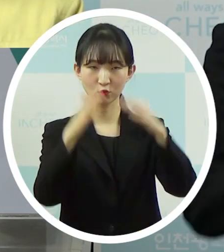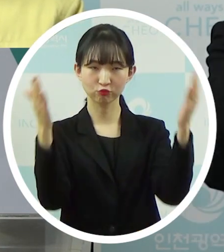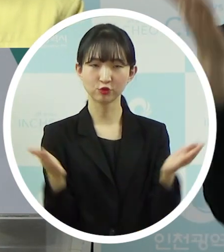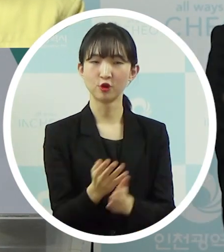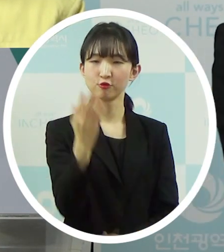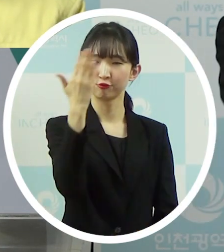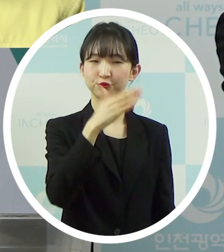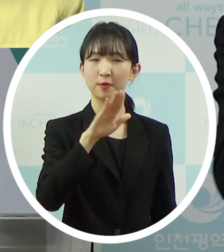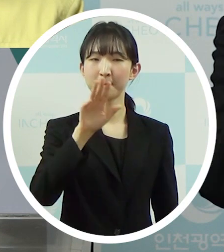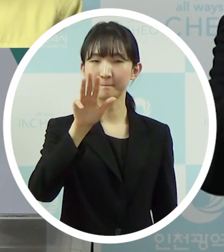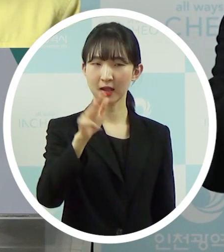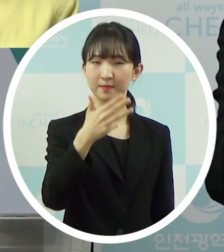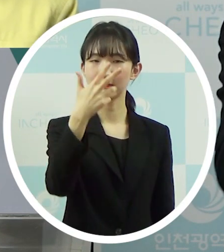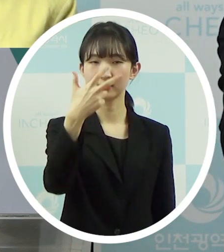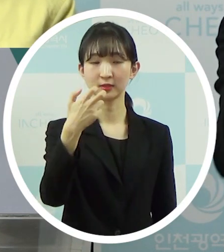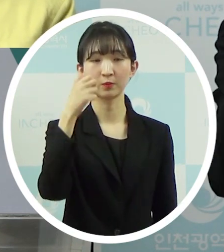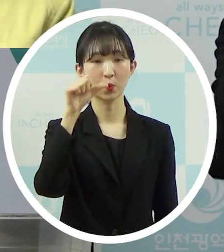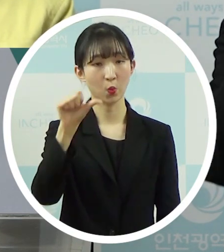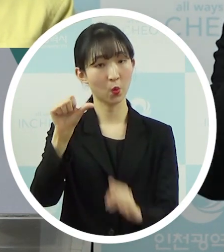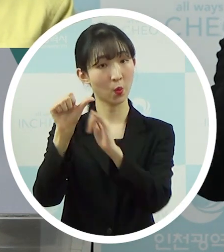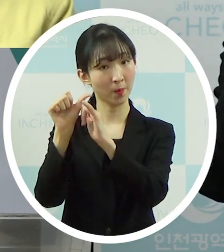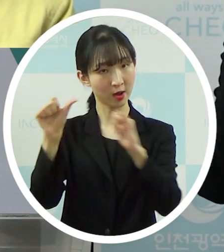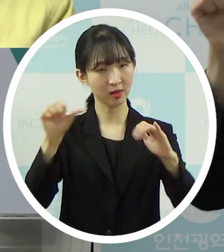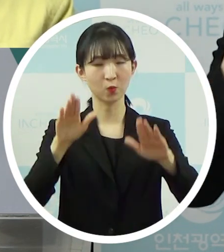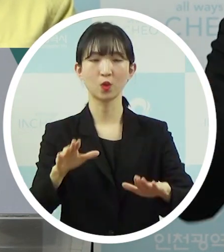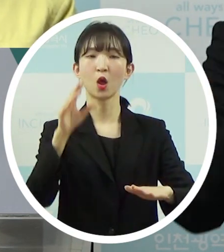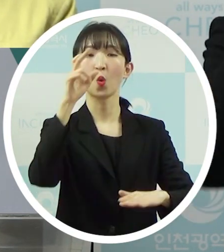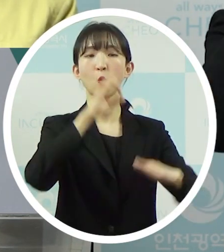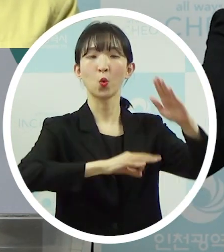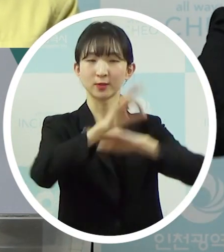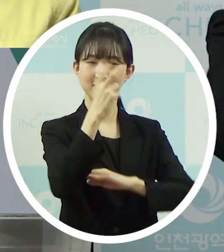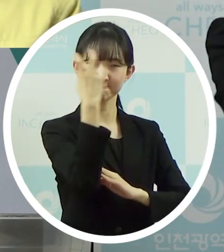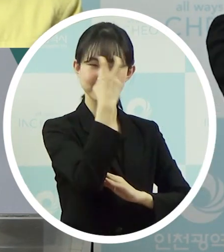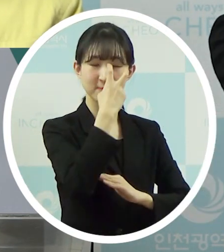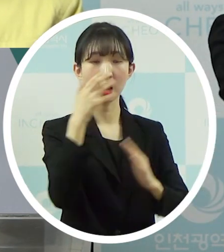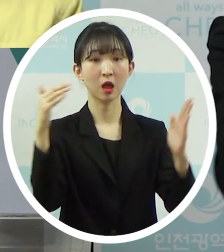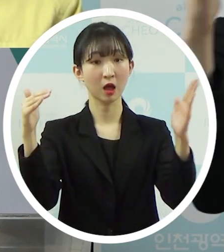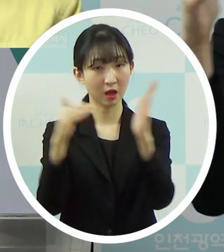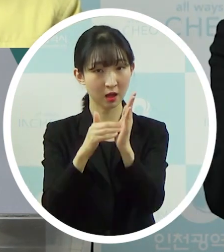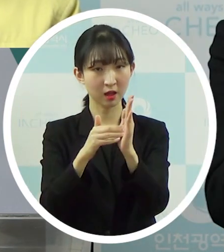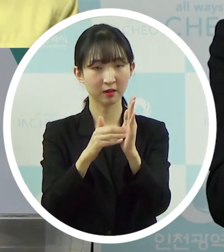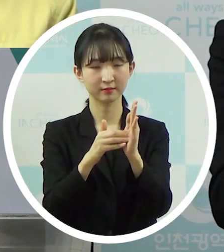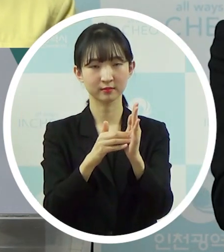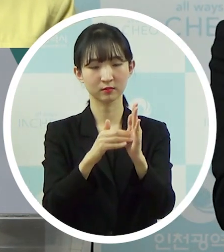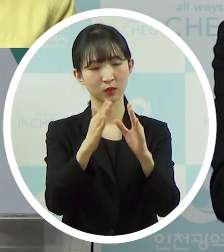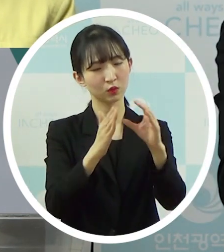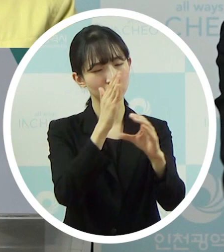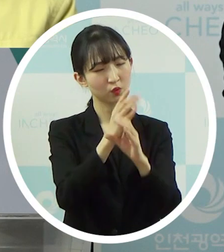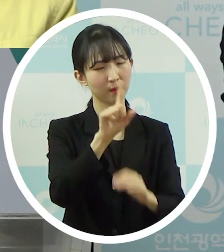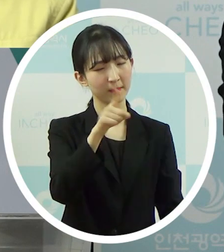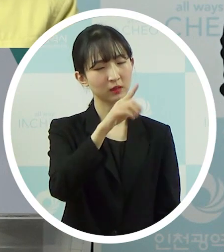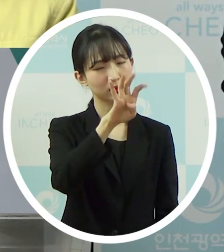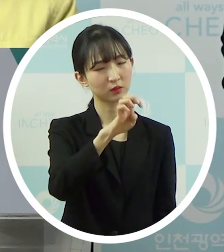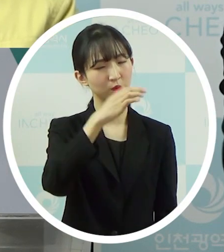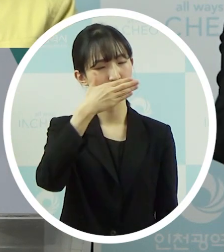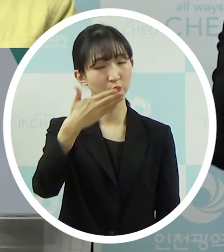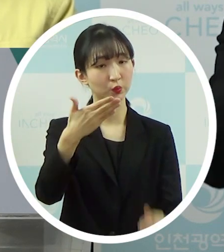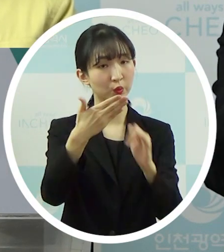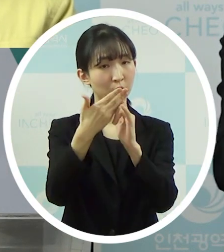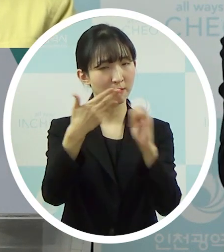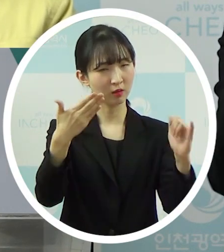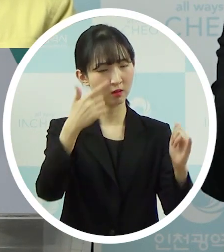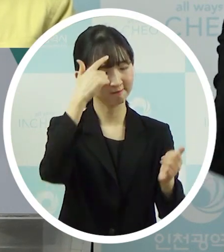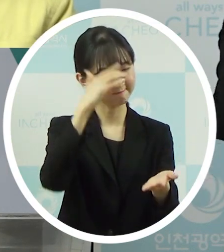,875명에 대해서는 오늘 오전 중에 다 조사를 마쳤고요. 그중에 한 149명 정도가